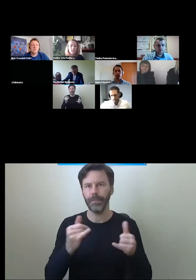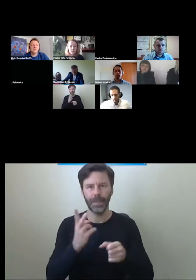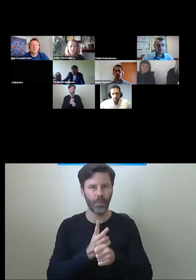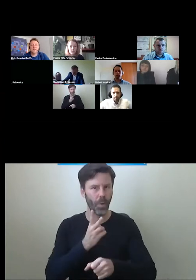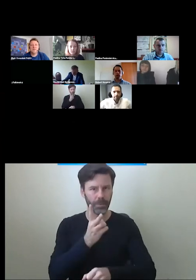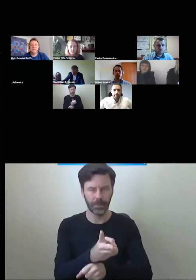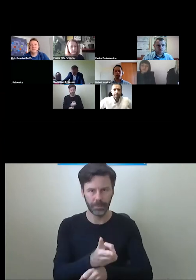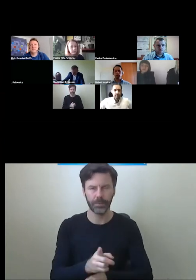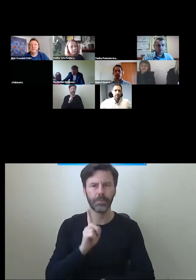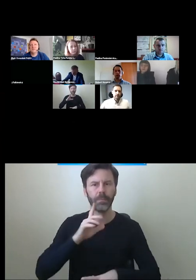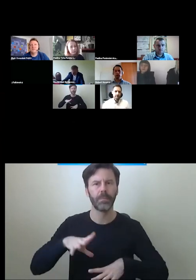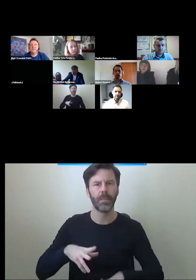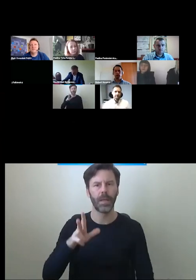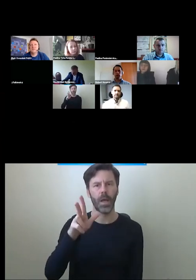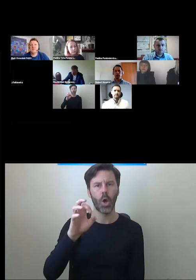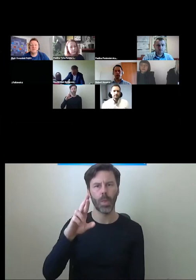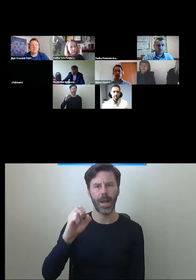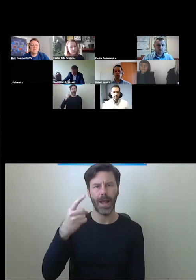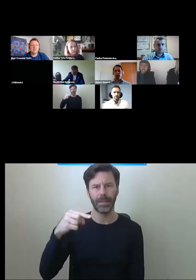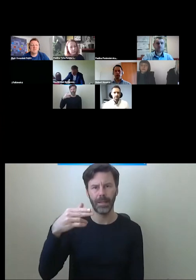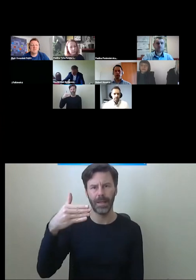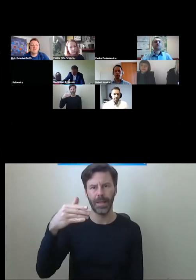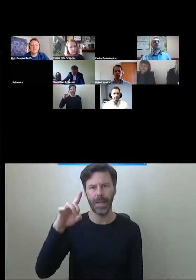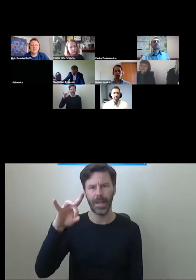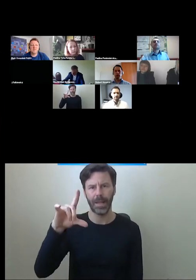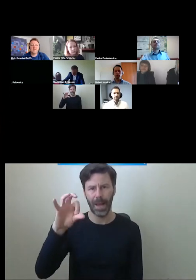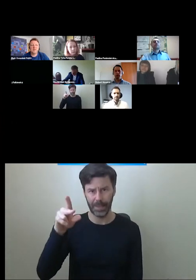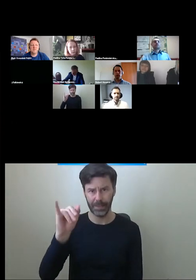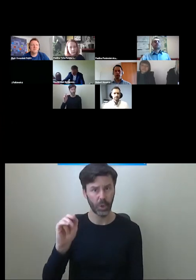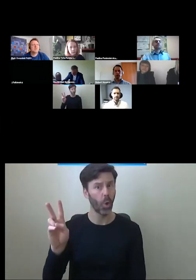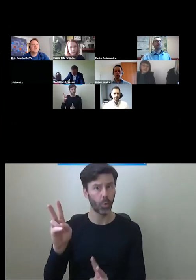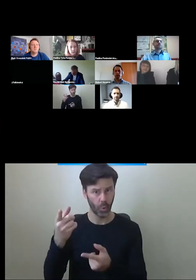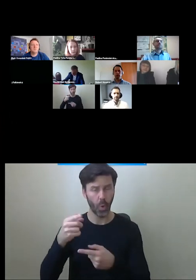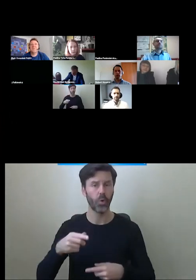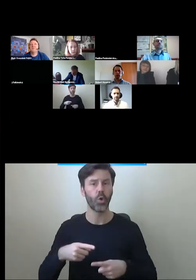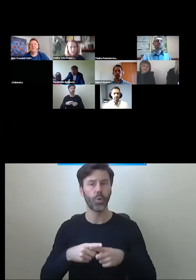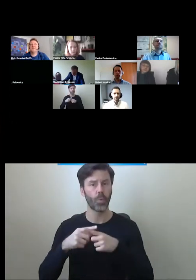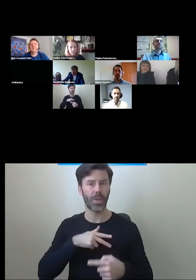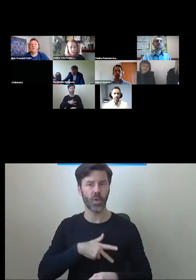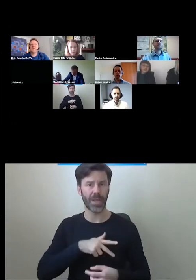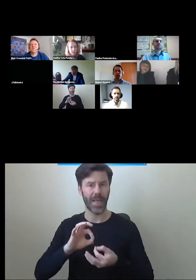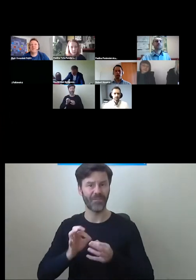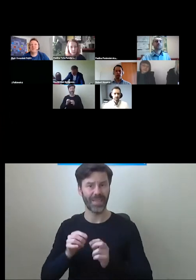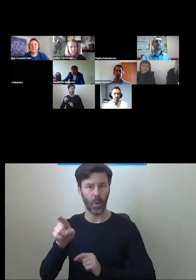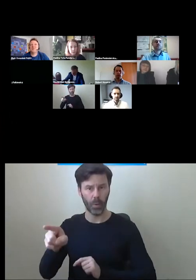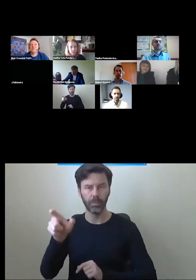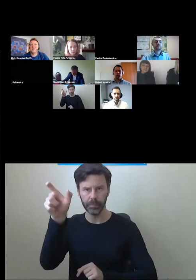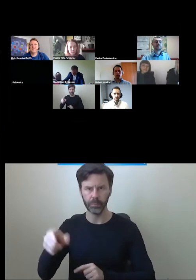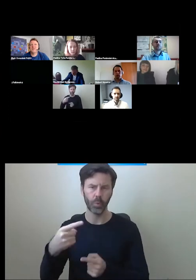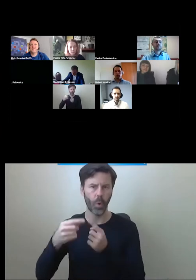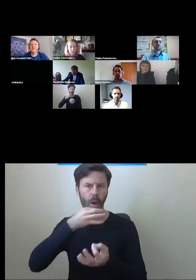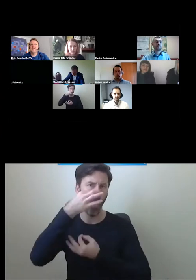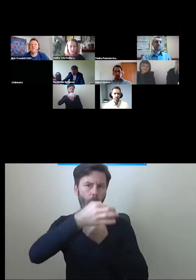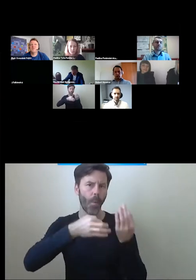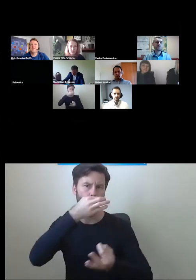Pan Konrad Galiński też od nas z FADO, mam nadzieję, wspomni parę zdań o tym,